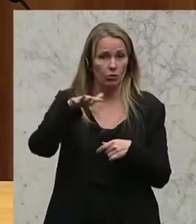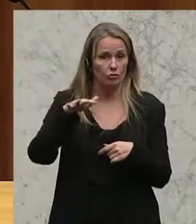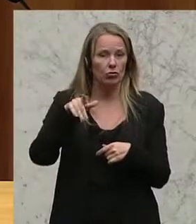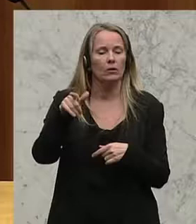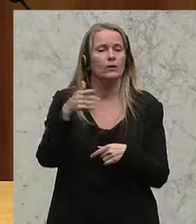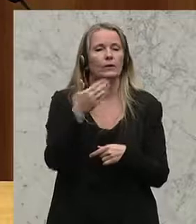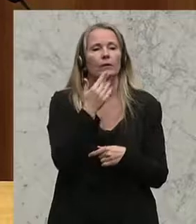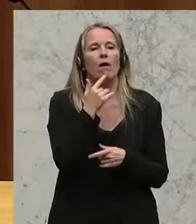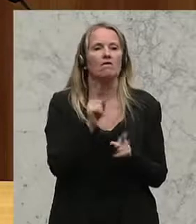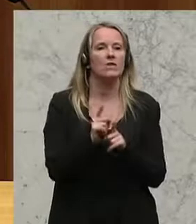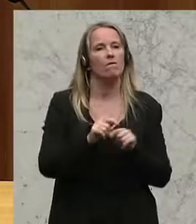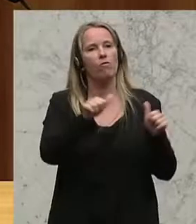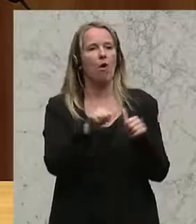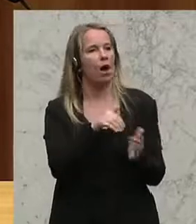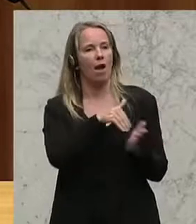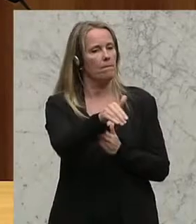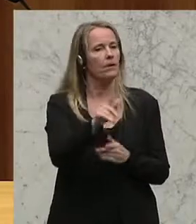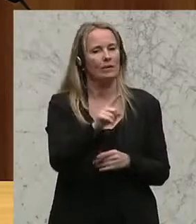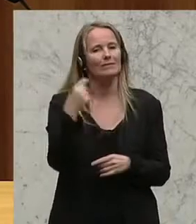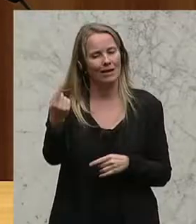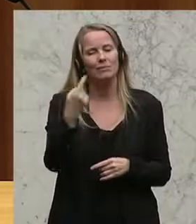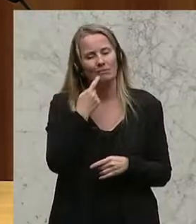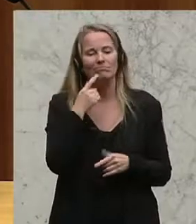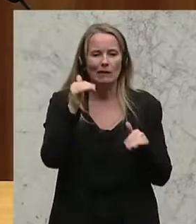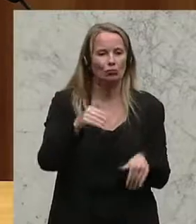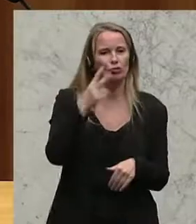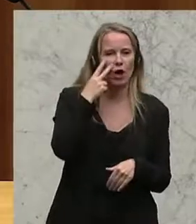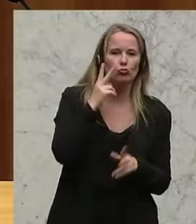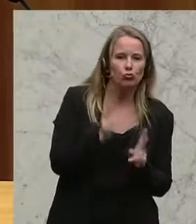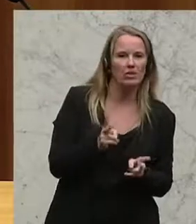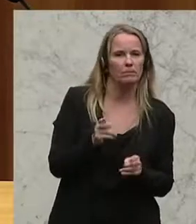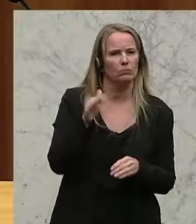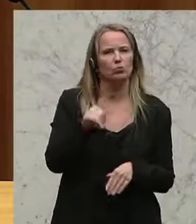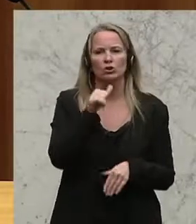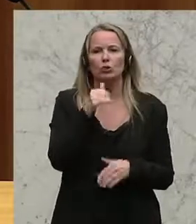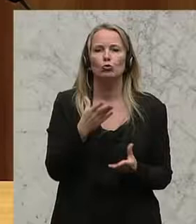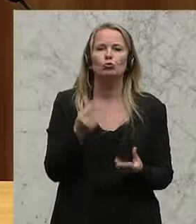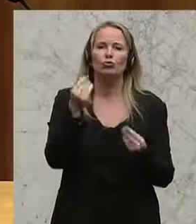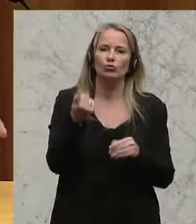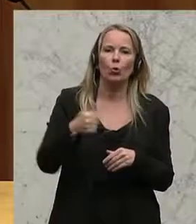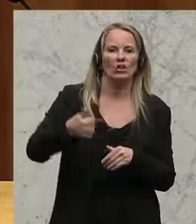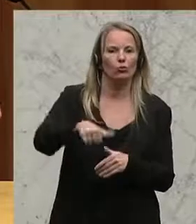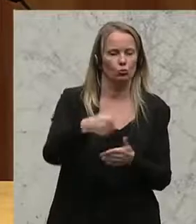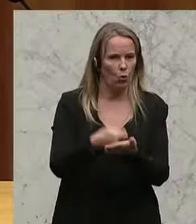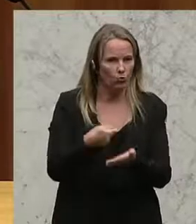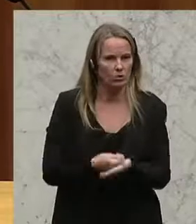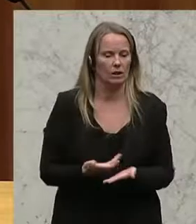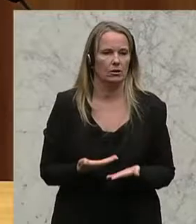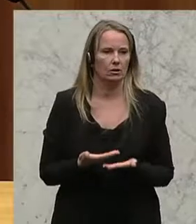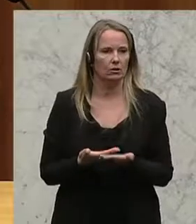nicht abgelehnt und sagen auch selber, man muss sich das anschauen. Man muss natürlich schauen, dass keine zusätzlichen Kosten entstehen.